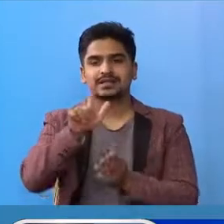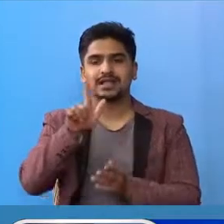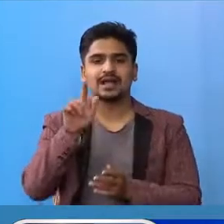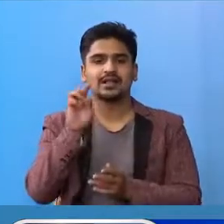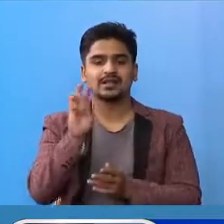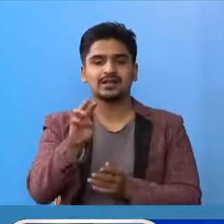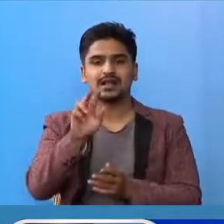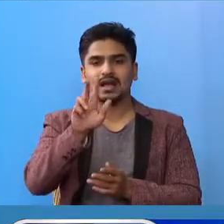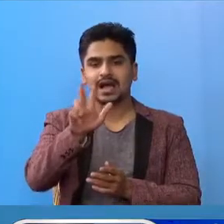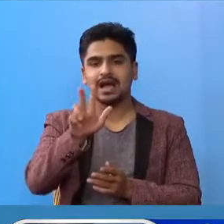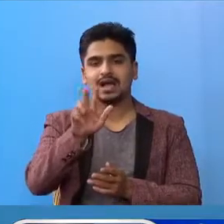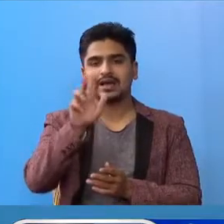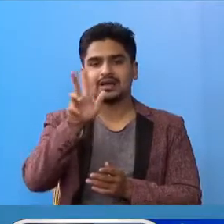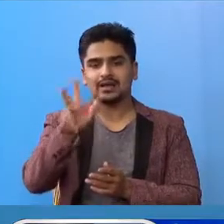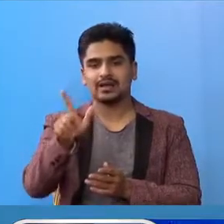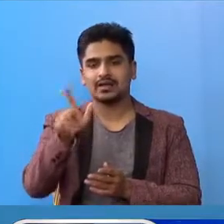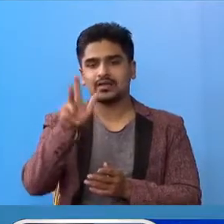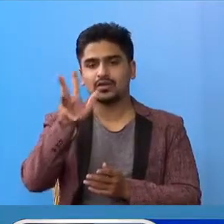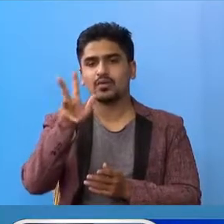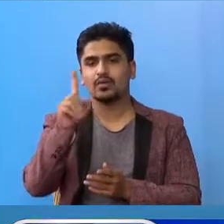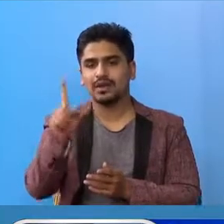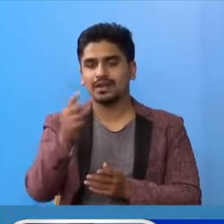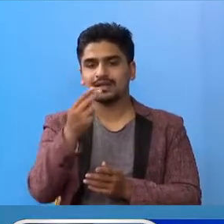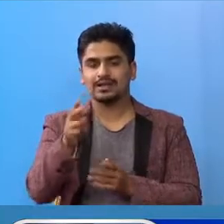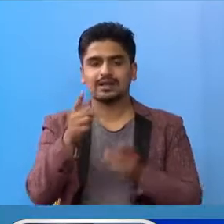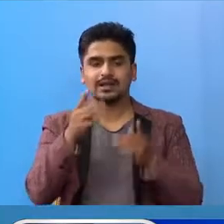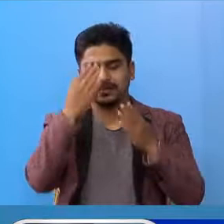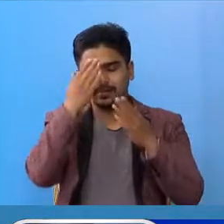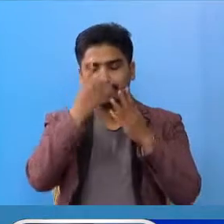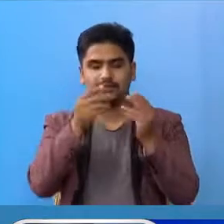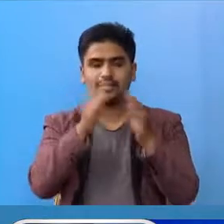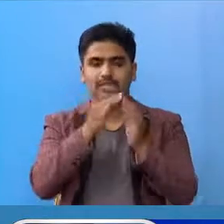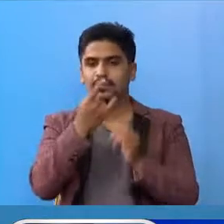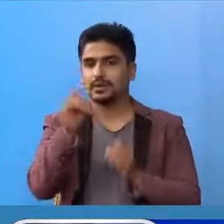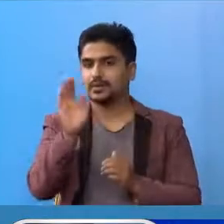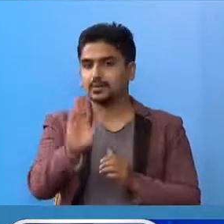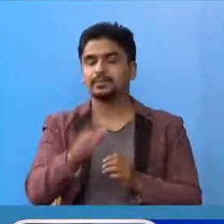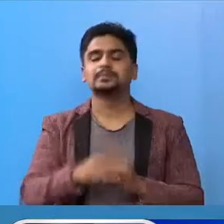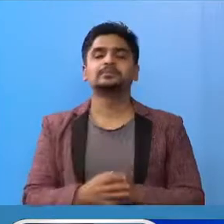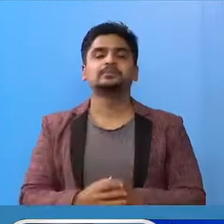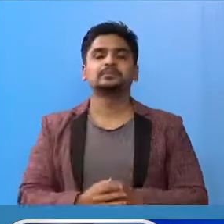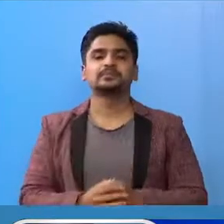,081 जना, स्वास्त्यलाब गरी घरप हरकीन वायको जना,